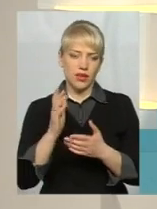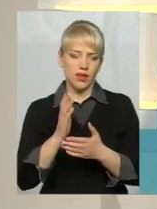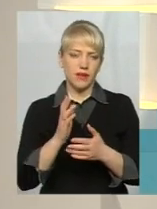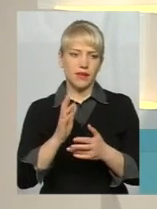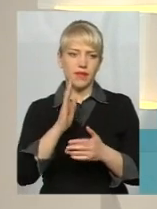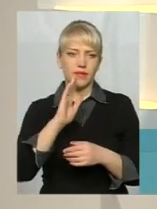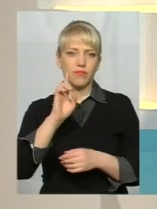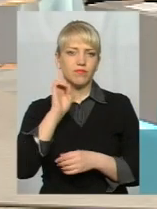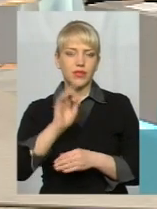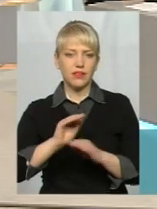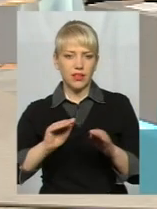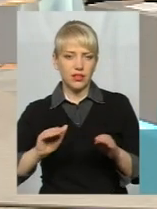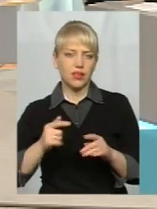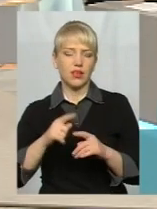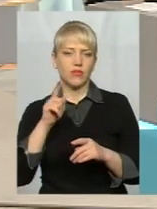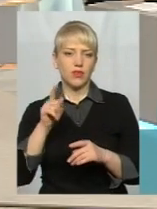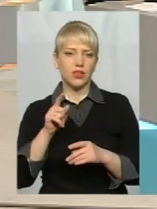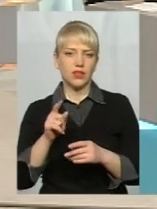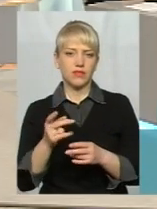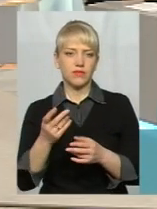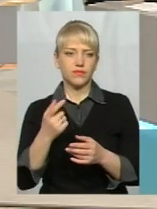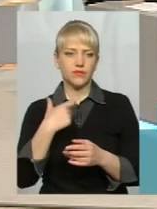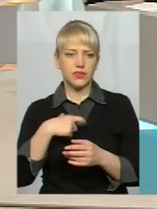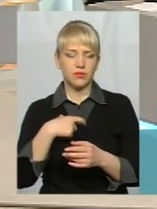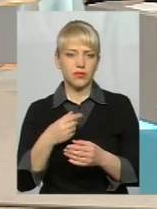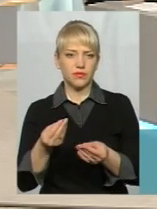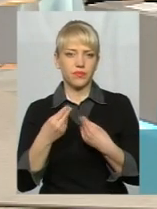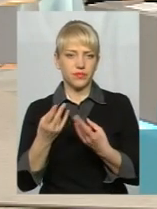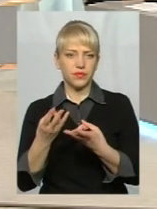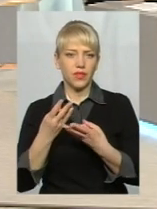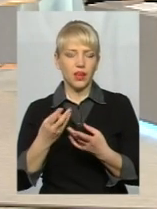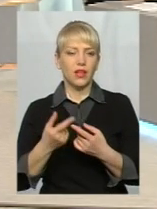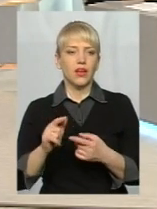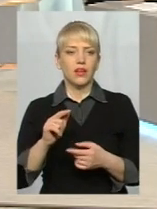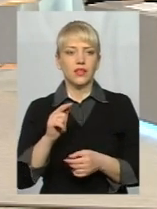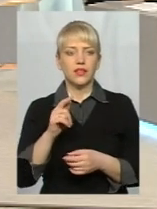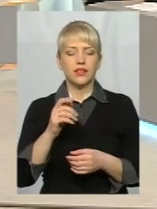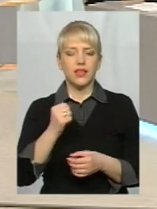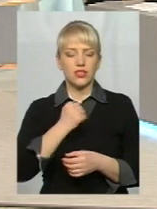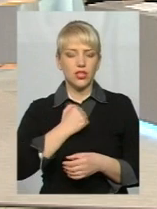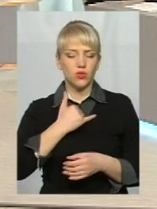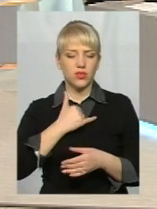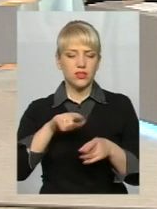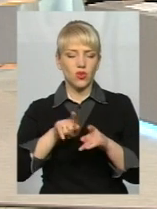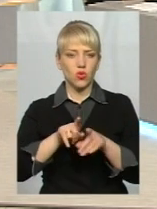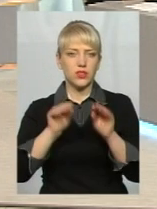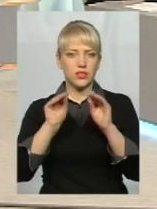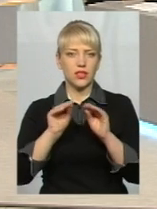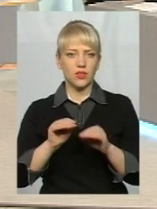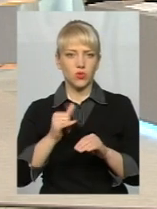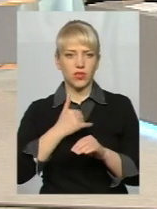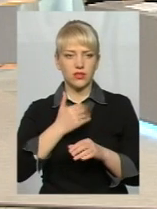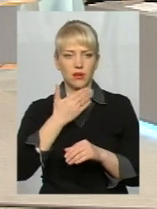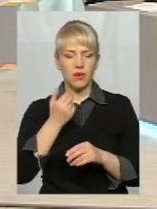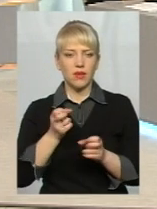у нашому місті? На жаль, такої статистики в нас немає. Скажемо, такі небезпечні селфі ми